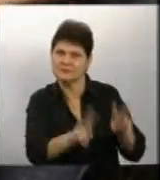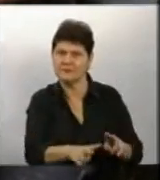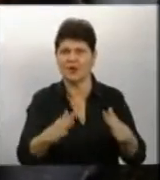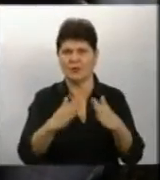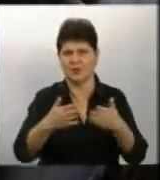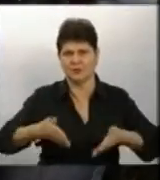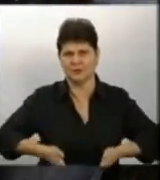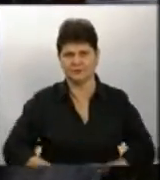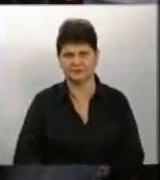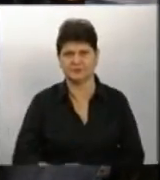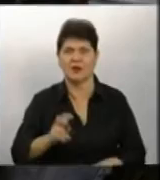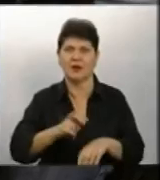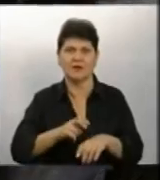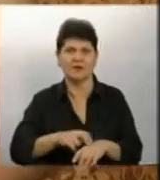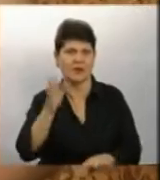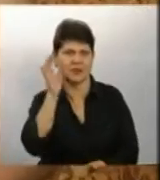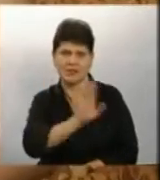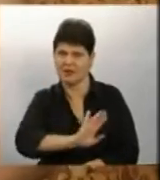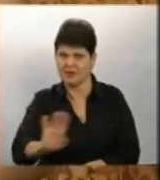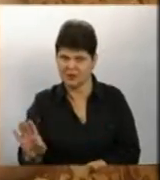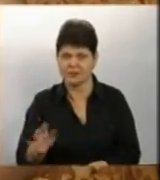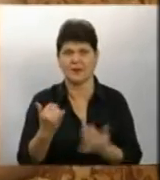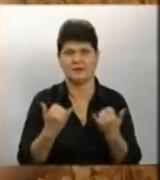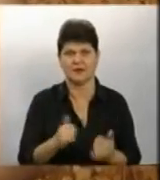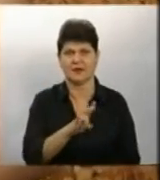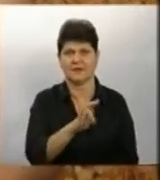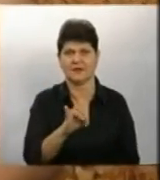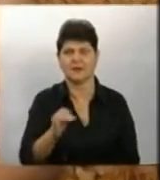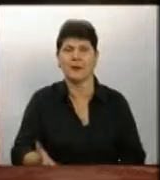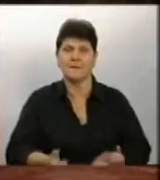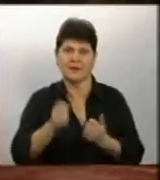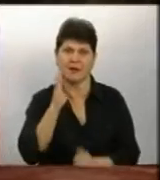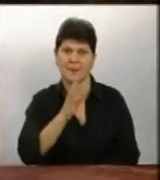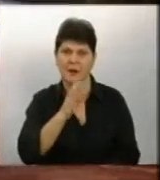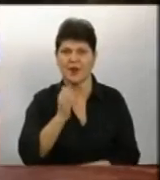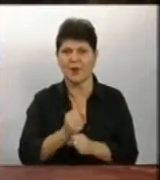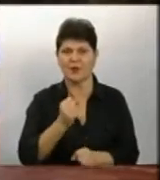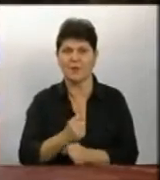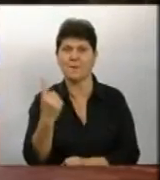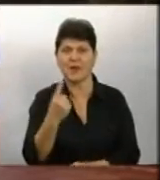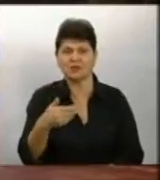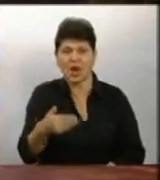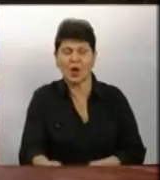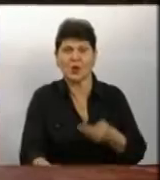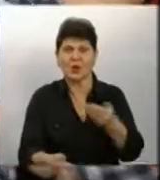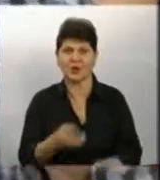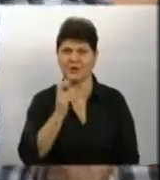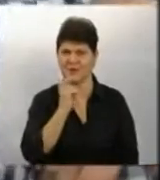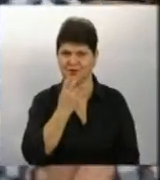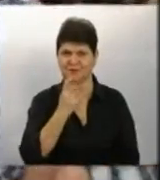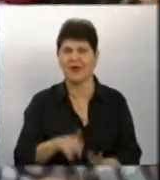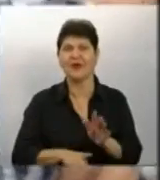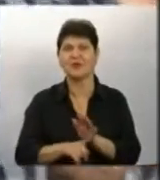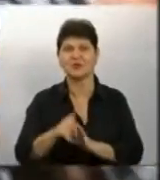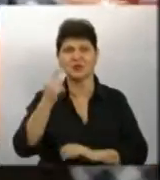пологовому Ті лікарів не послухали Зараз Нікіта хоч і з підтримкою мами Тетяни робить перші кроки Посміхається, почав